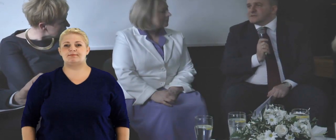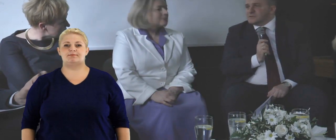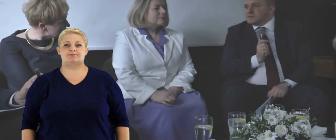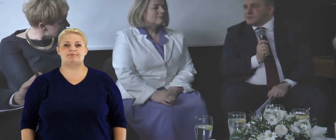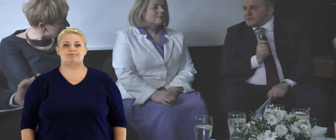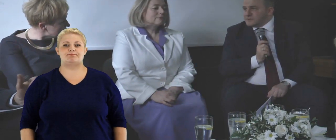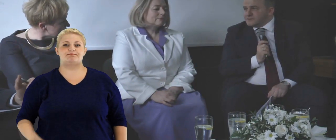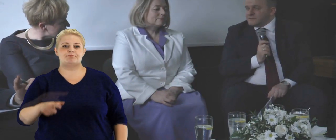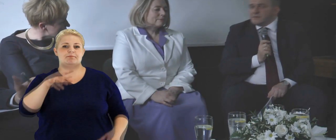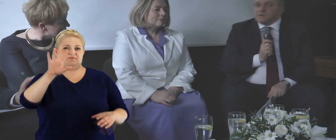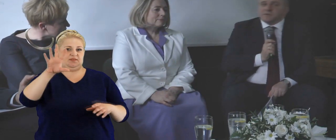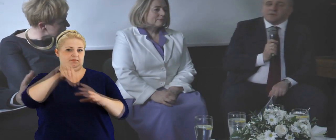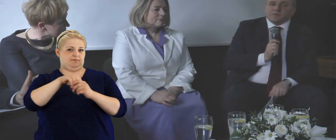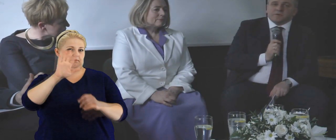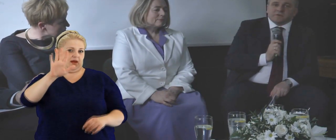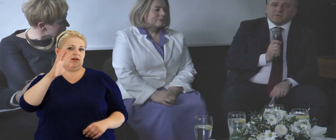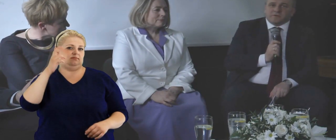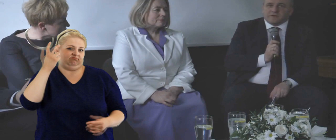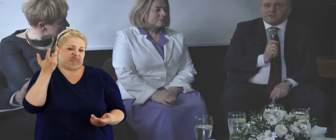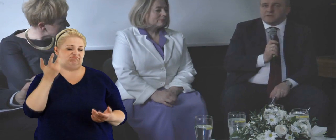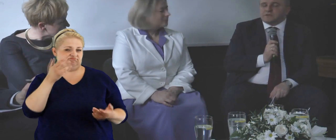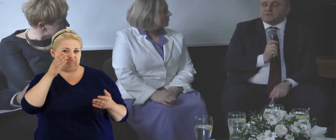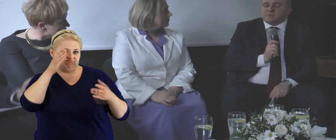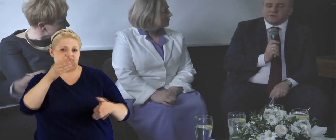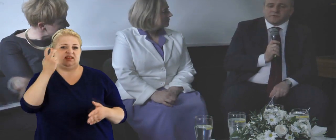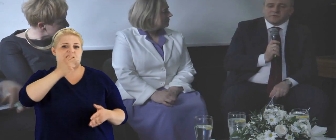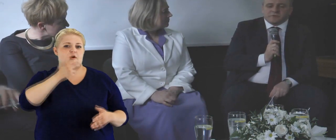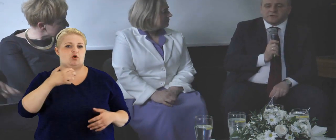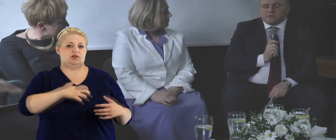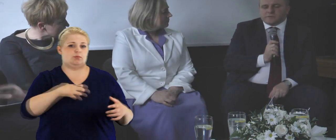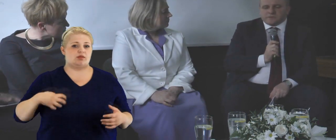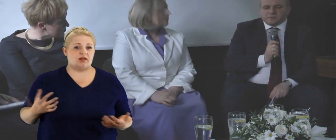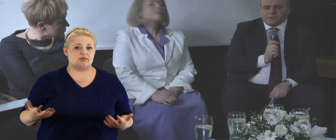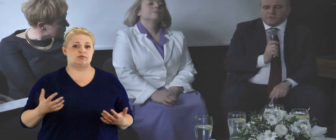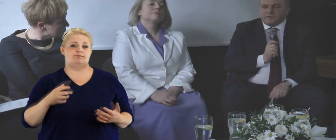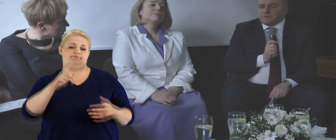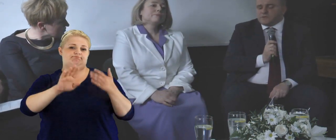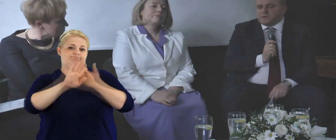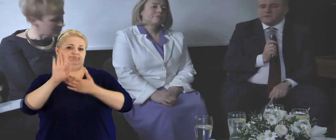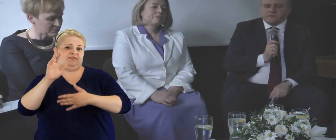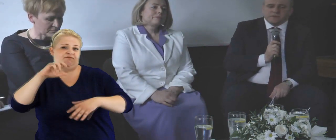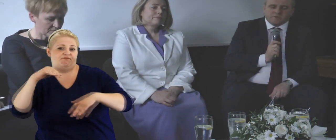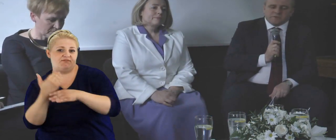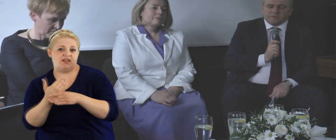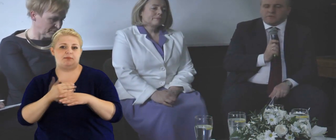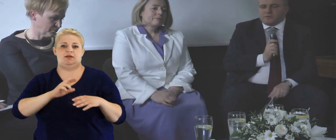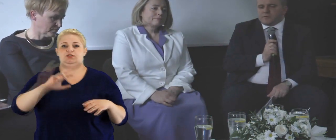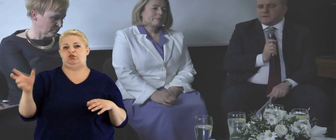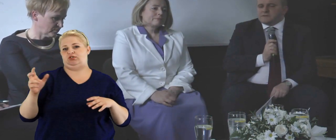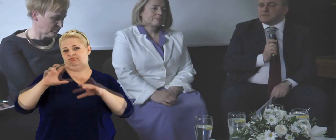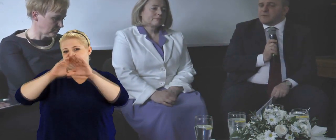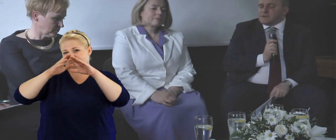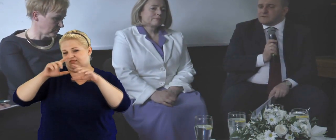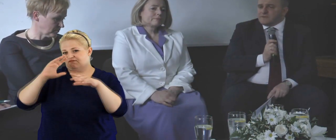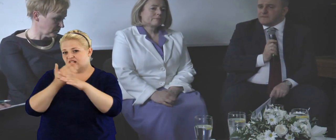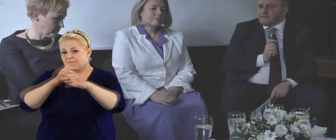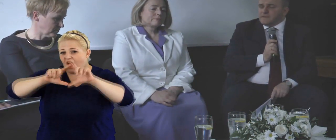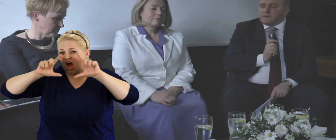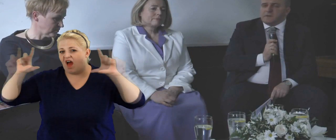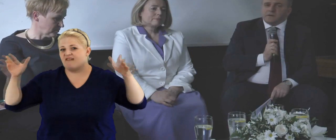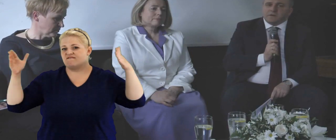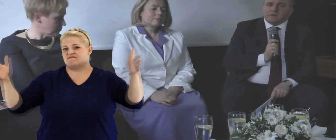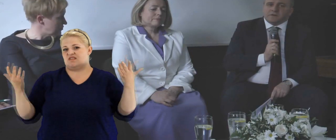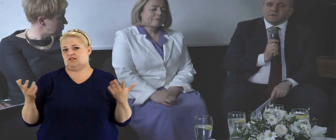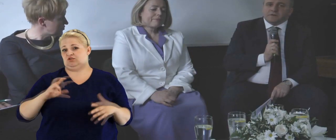jakieś interesy gospodarcze. Czy to reprezentować, czy to reprezentują firmy, czy to reprezentują korporacje, czy państwa.